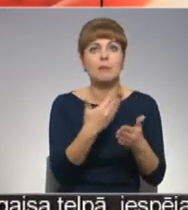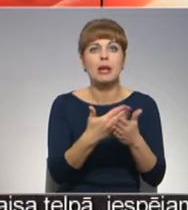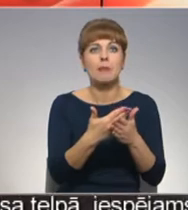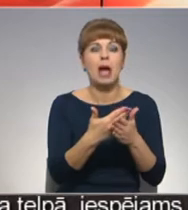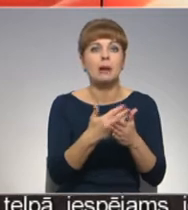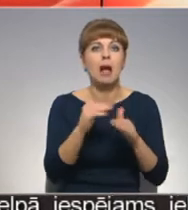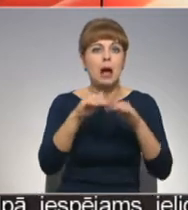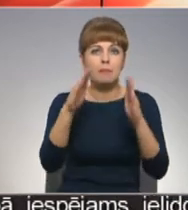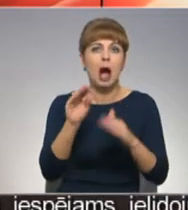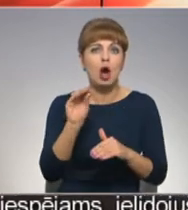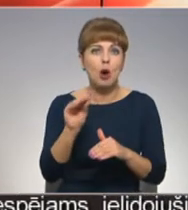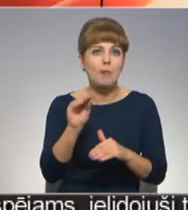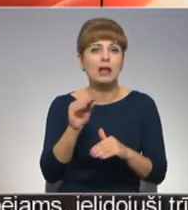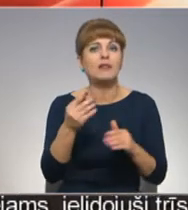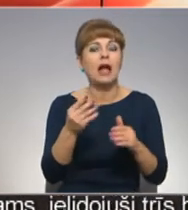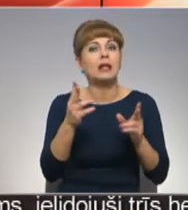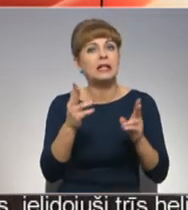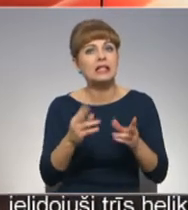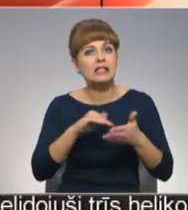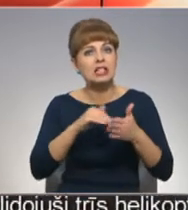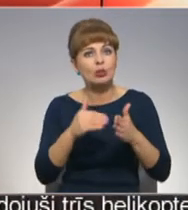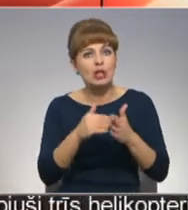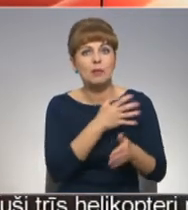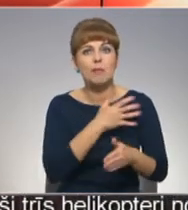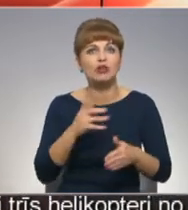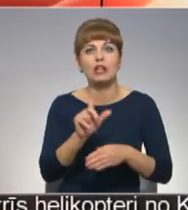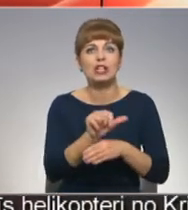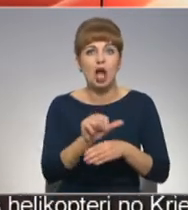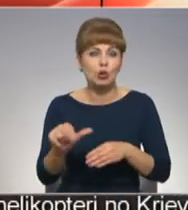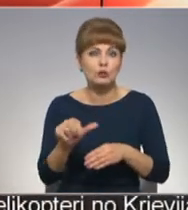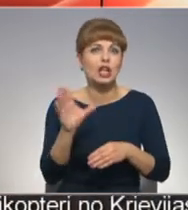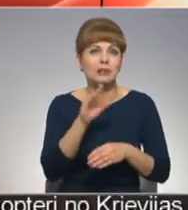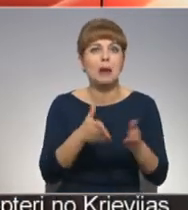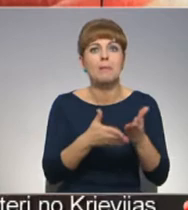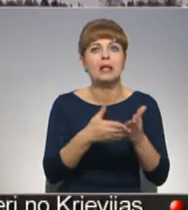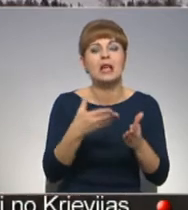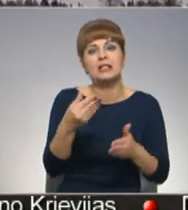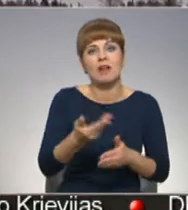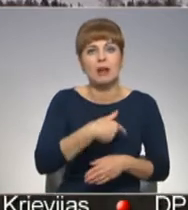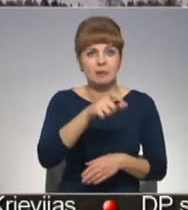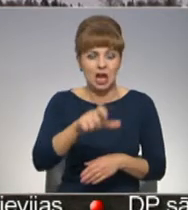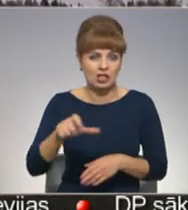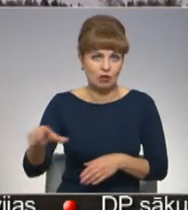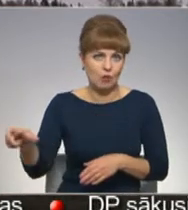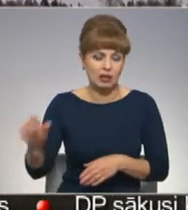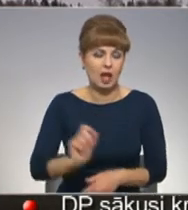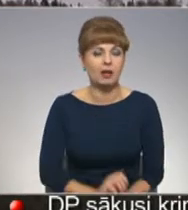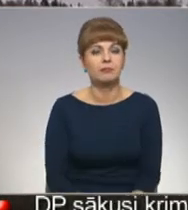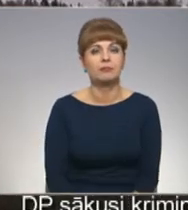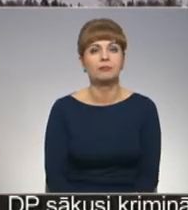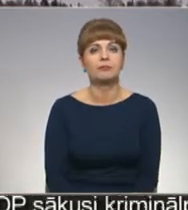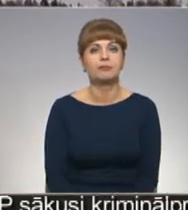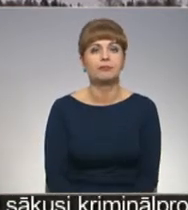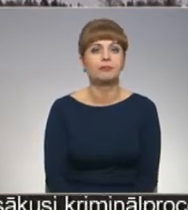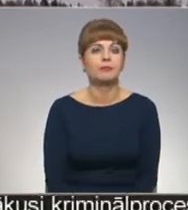Šautsies pēc palīdzēt saviem iedzīvotājiem un par šādu pieredzi bija zemskolēģi. Skats bija dramatiski, jo ne jau